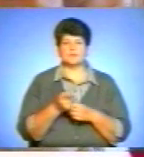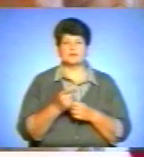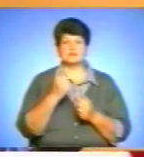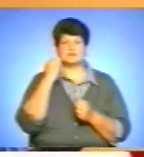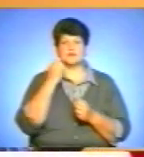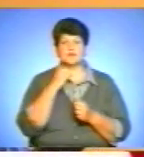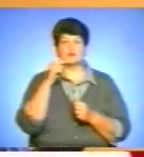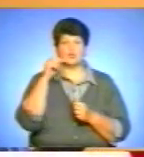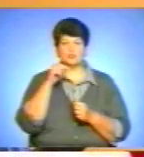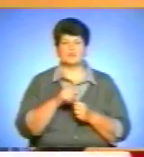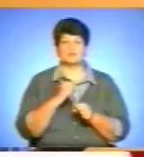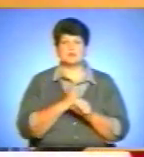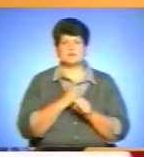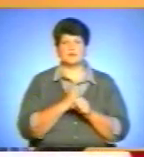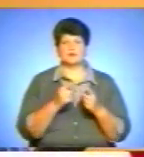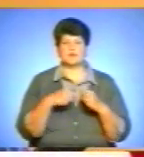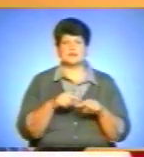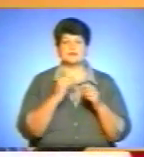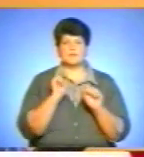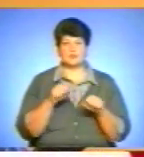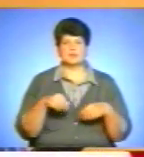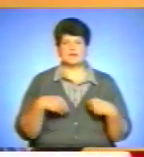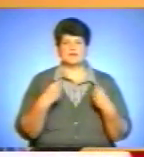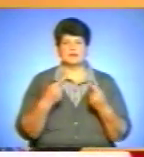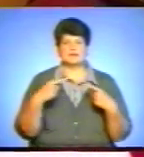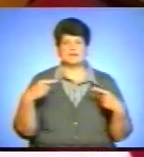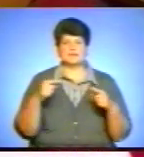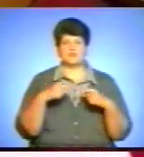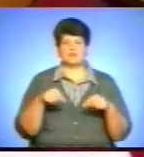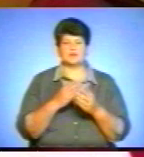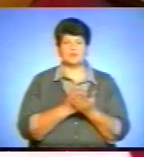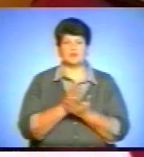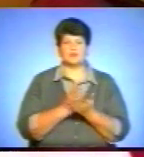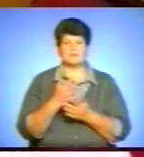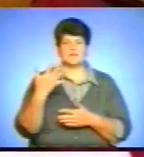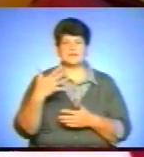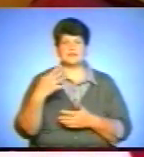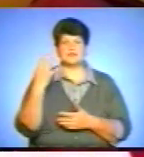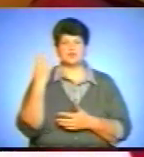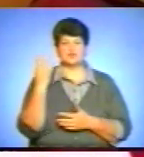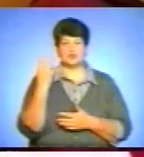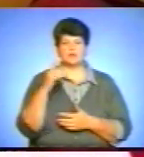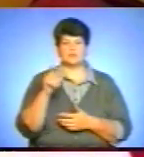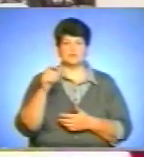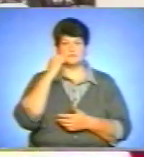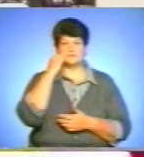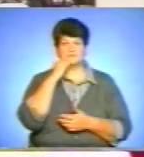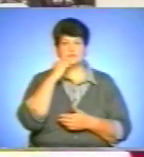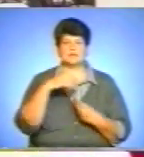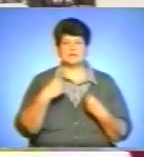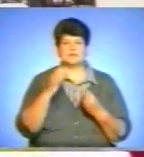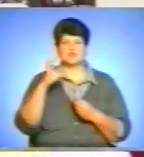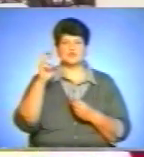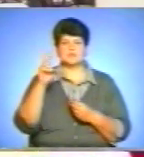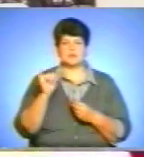завдяки ньому працівники організації мають змогу надавати різні види послуг 54-літнім особам. Ми надаємо соціально